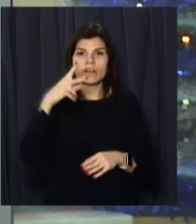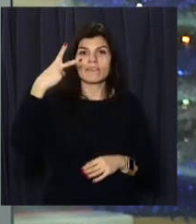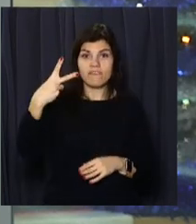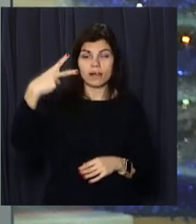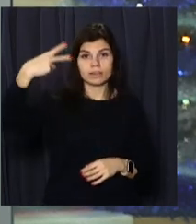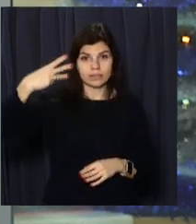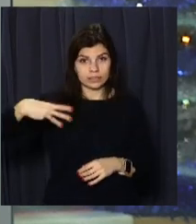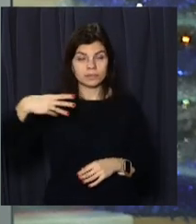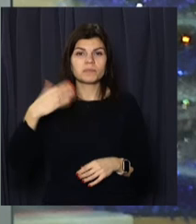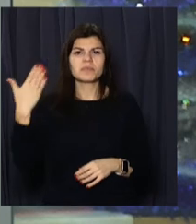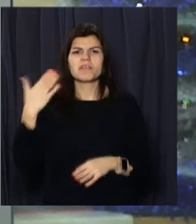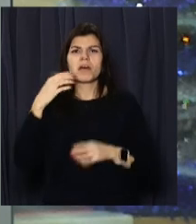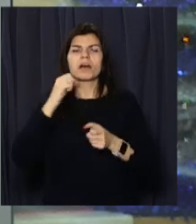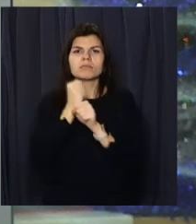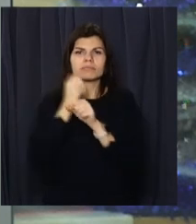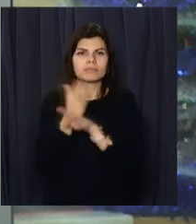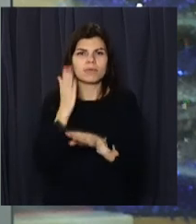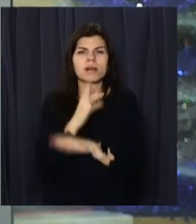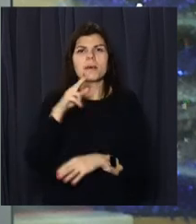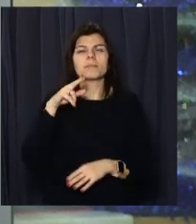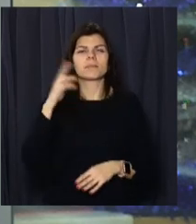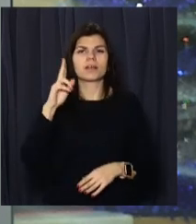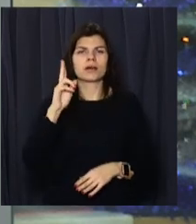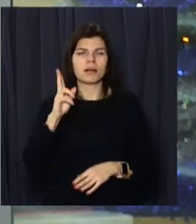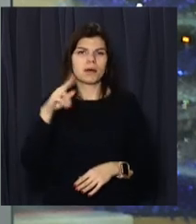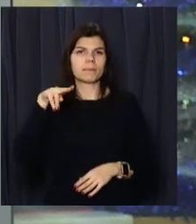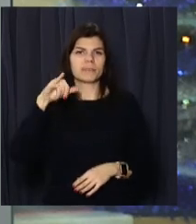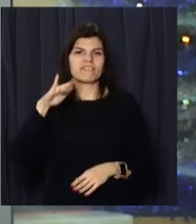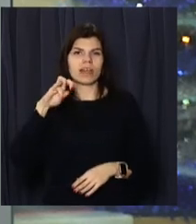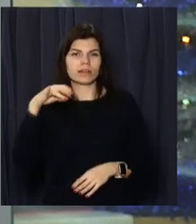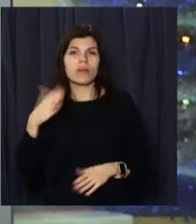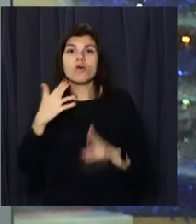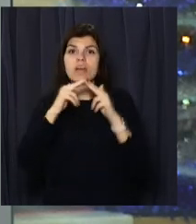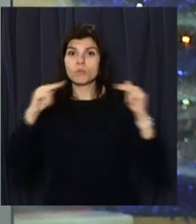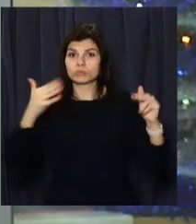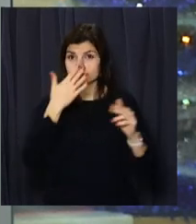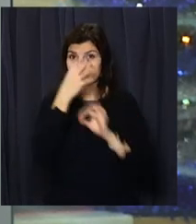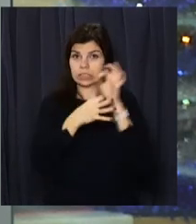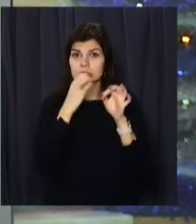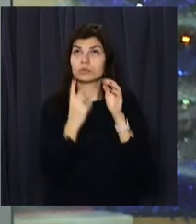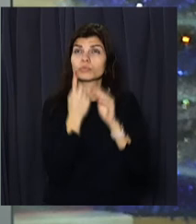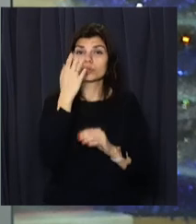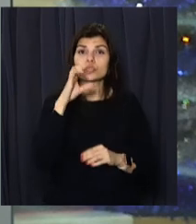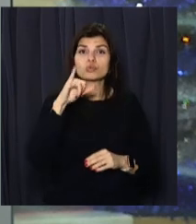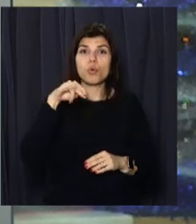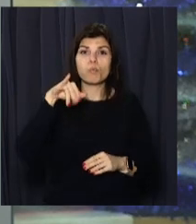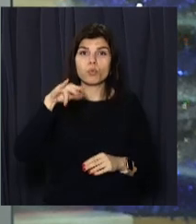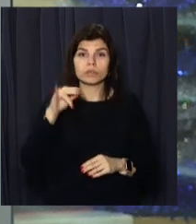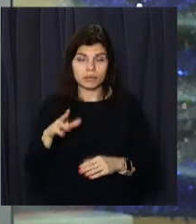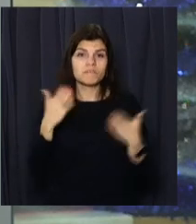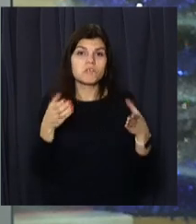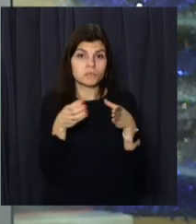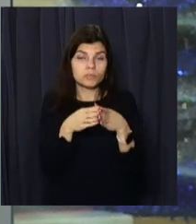виробництва КБ «Південне». Це перше за останнє десятиліття запуск дніпровського супутника. Він – частина місії компанії SpaceX.